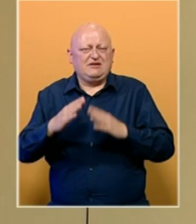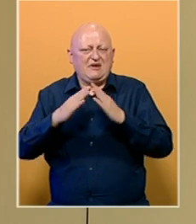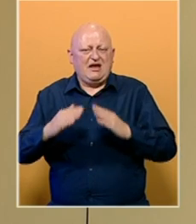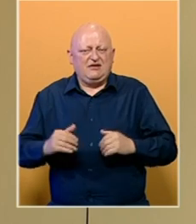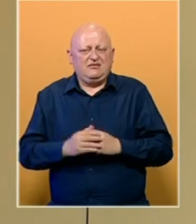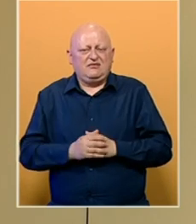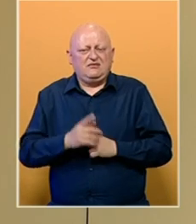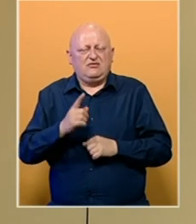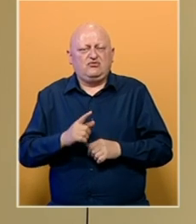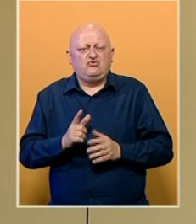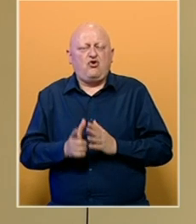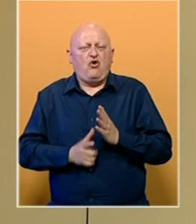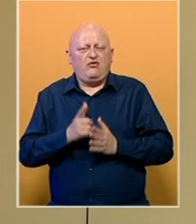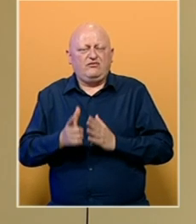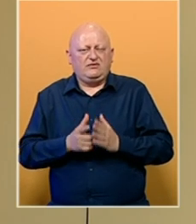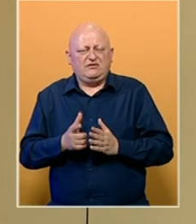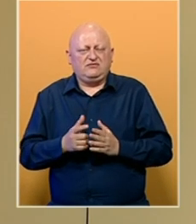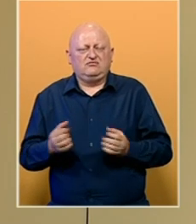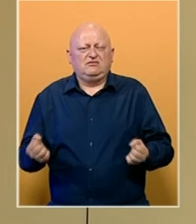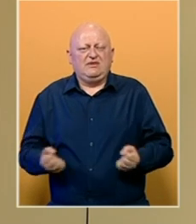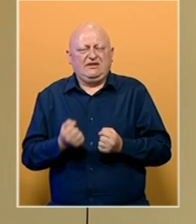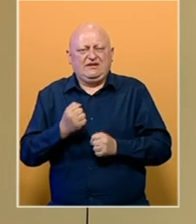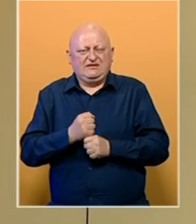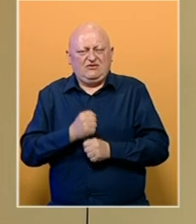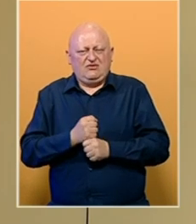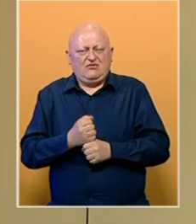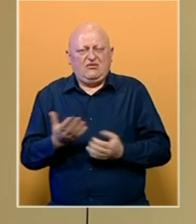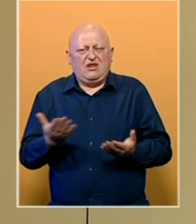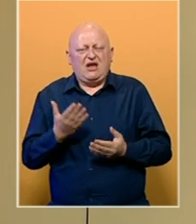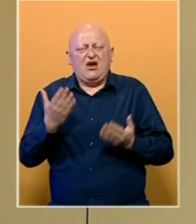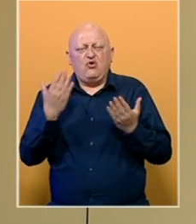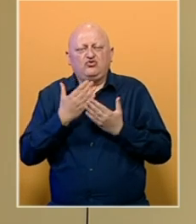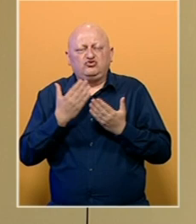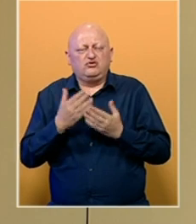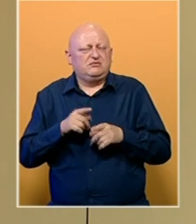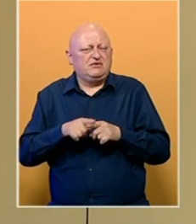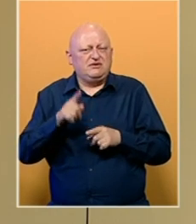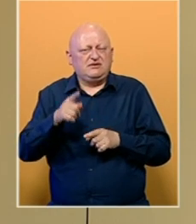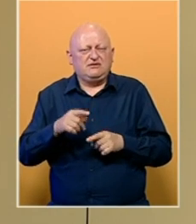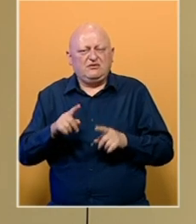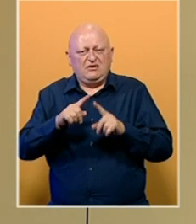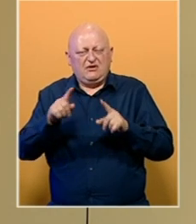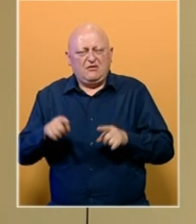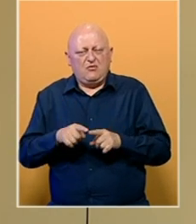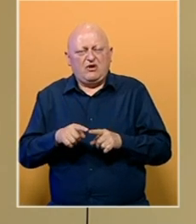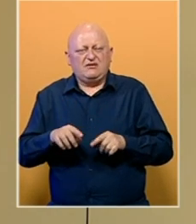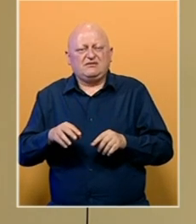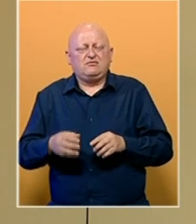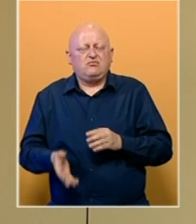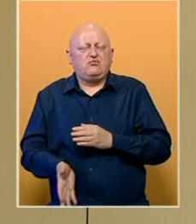U to vrijeme sam već intenzivno radila kako u školama, tako i u tim prograničkim naseljima.